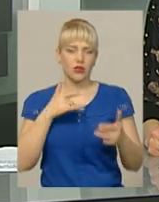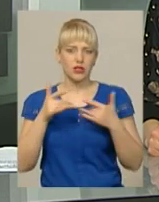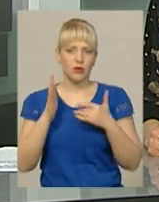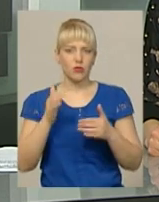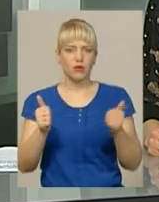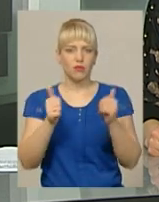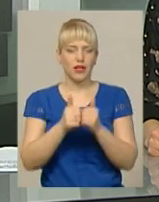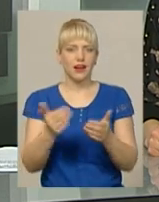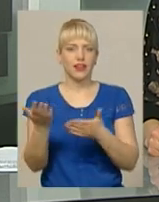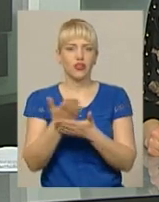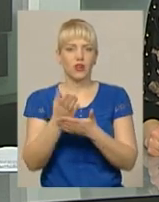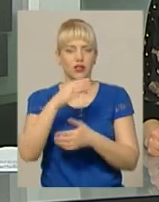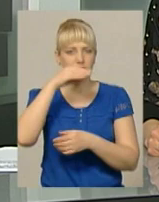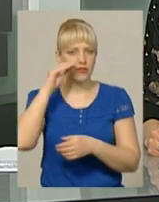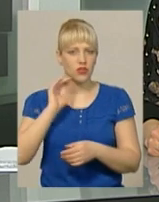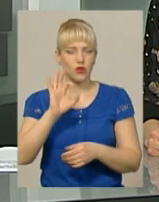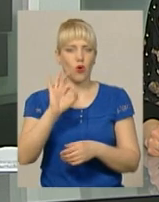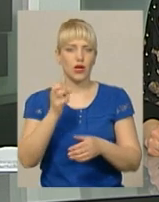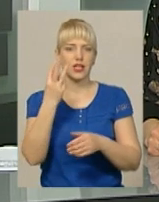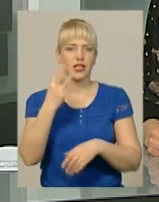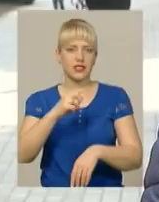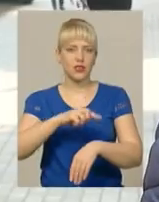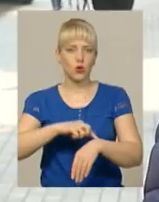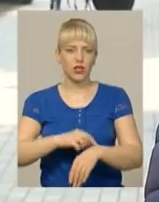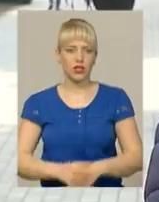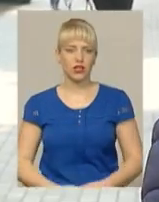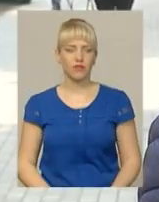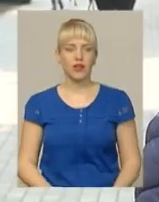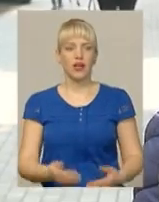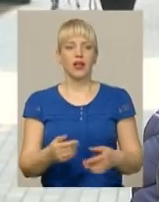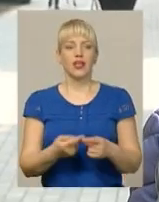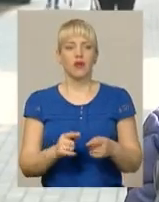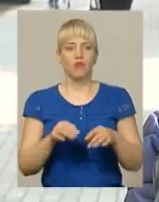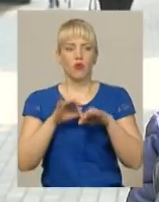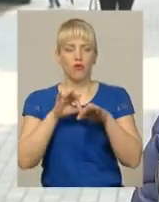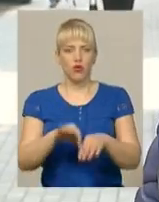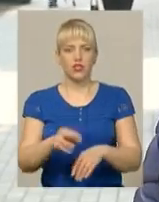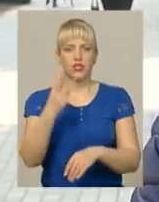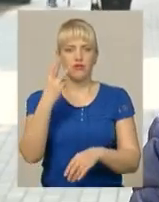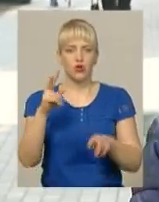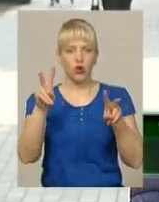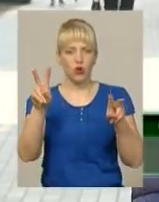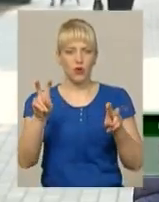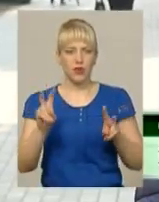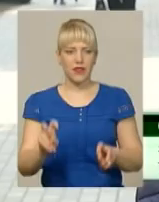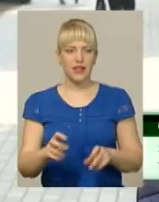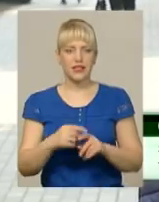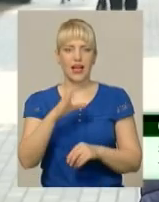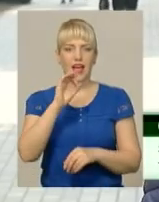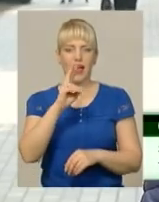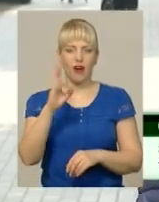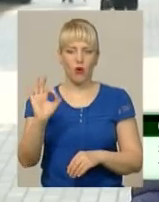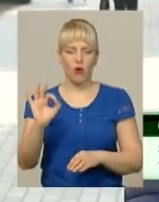кінотеатру імені Шевченка у 13-й годині. Фестиваль проводиться в трьох номінаціях. Це еко